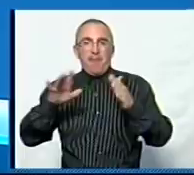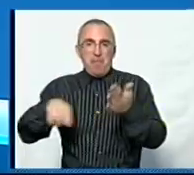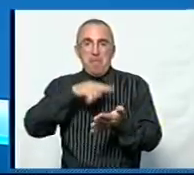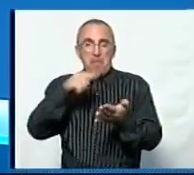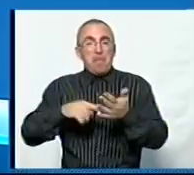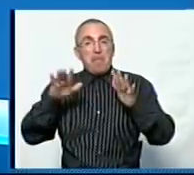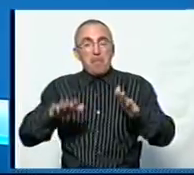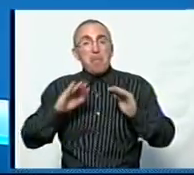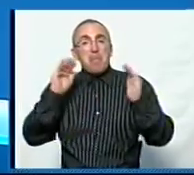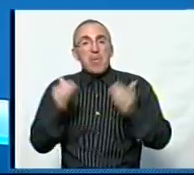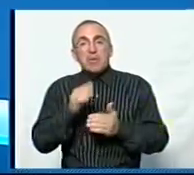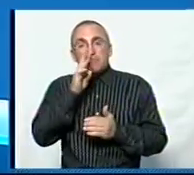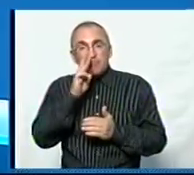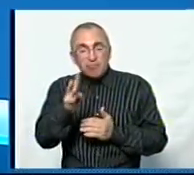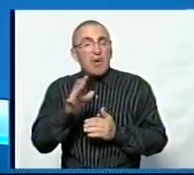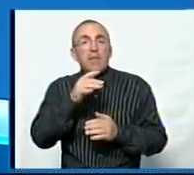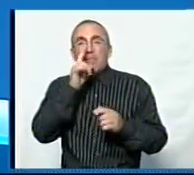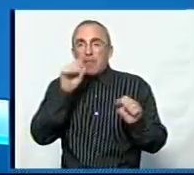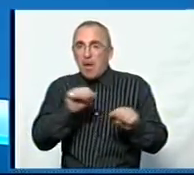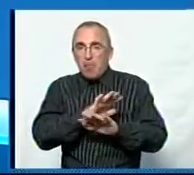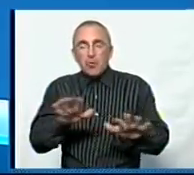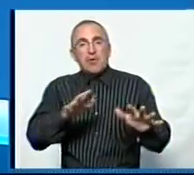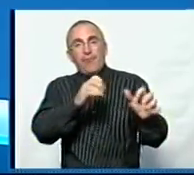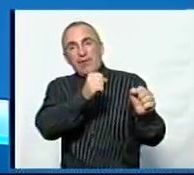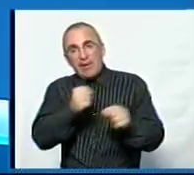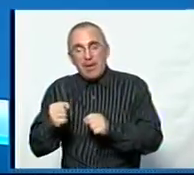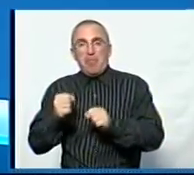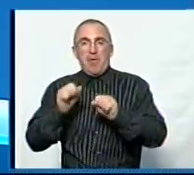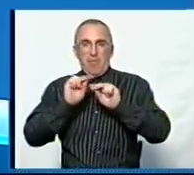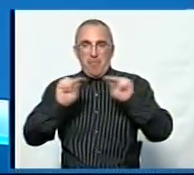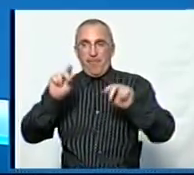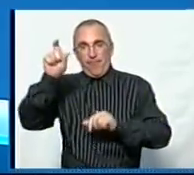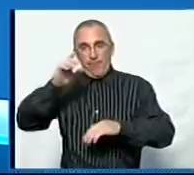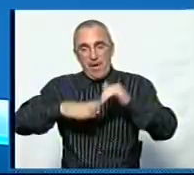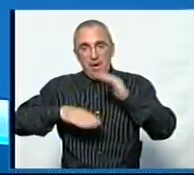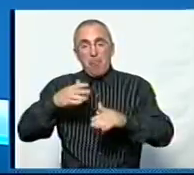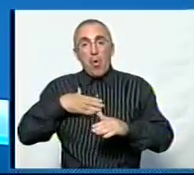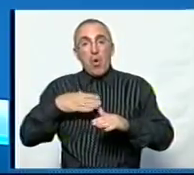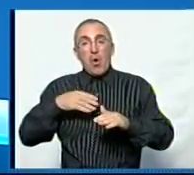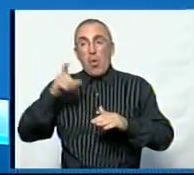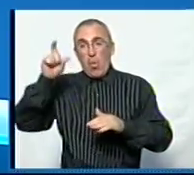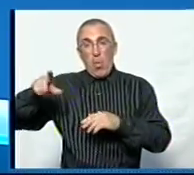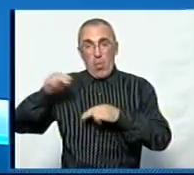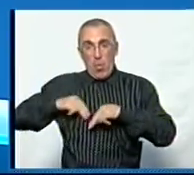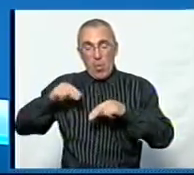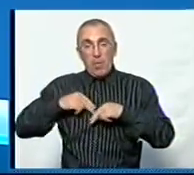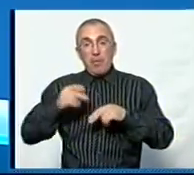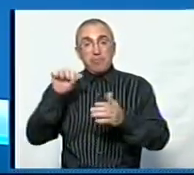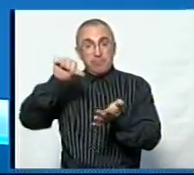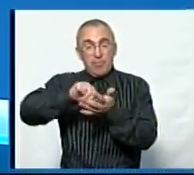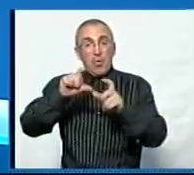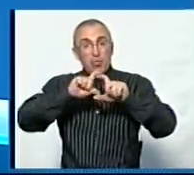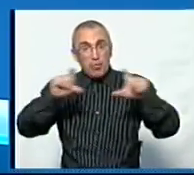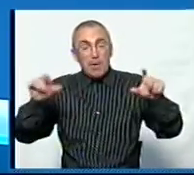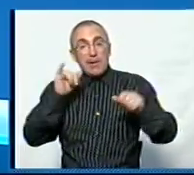Мінімальною заробітною платою неможливо втримати фахівця, розповів пан Табуранський. Мої колеги побували в одному із навчальних закладів